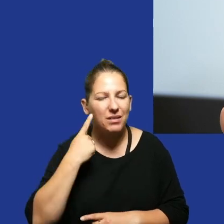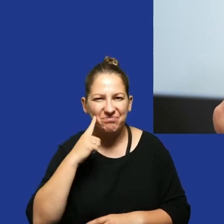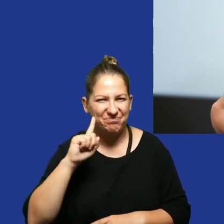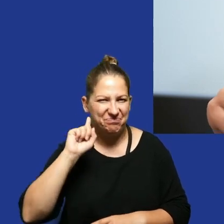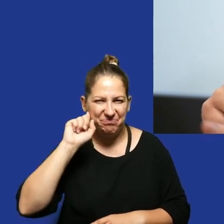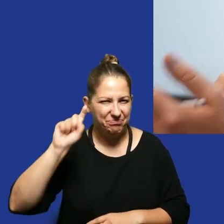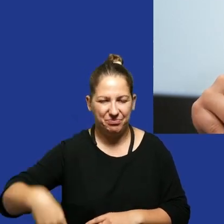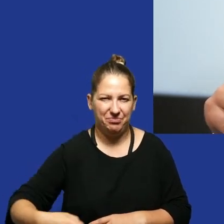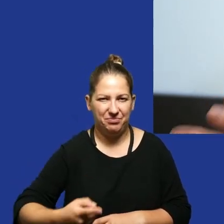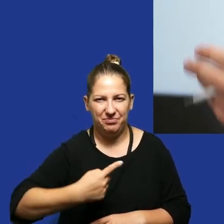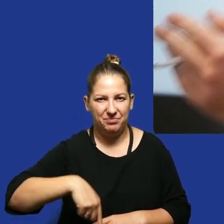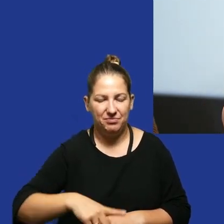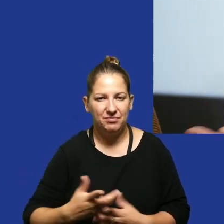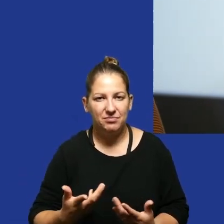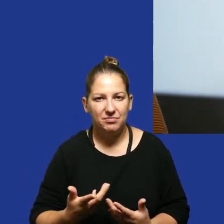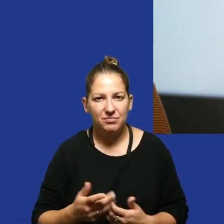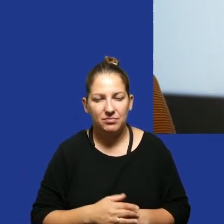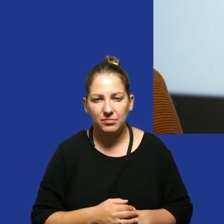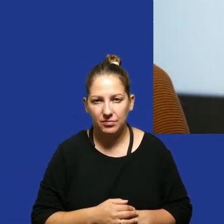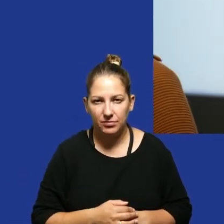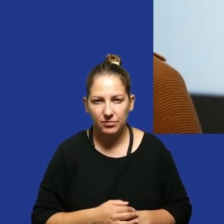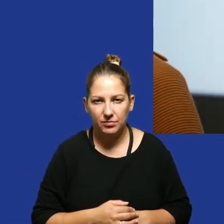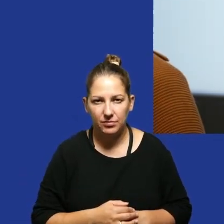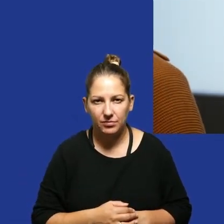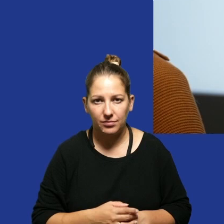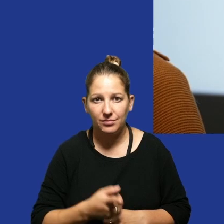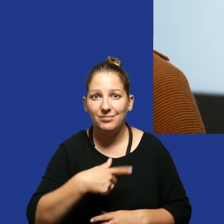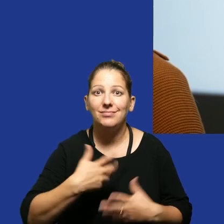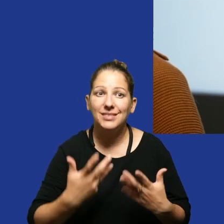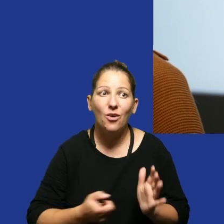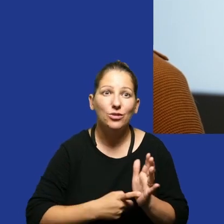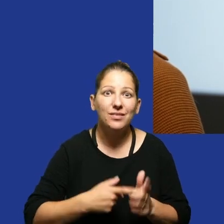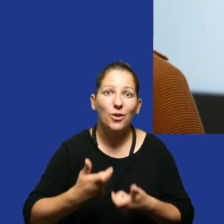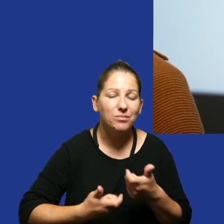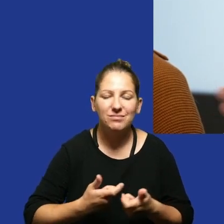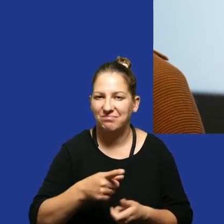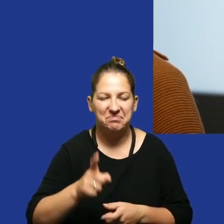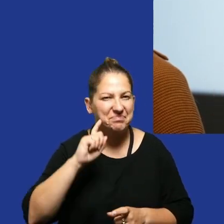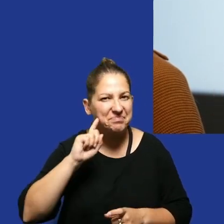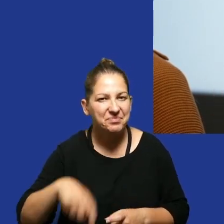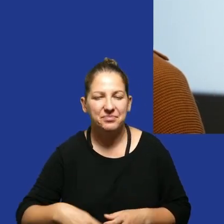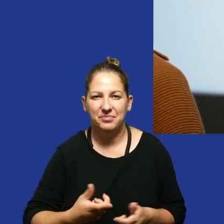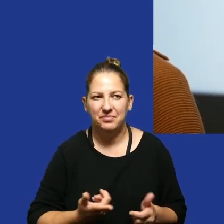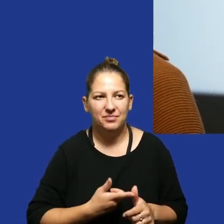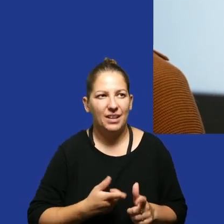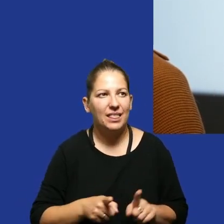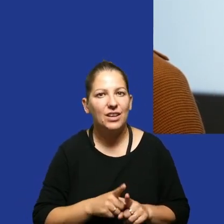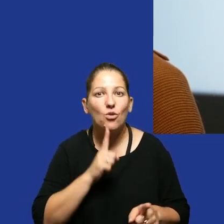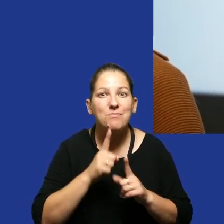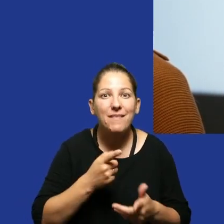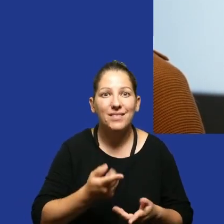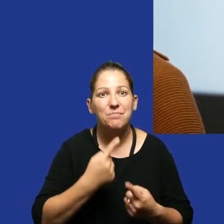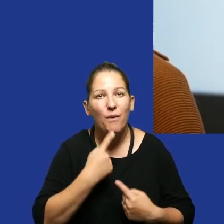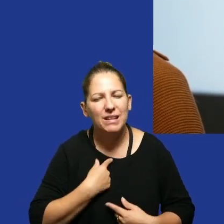Nawet nie po to, żeby przyznać nam rację, żeby zrobić to, czego byśmy oczekiwali, tylko po to, żeby na przykład z nami jakkolwiek rozmawiać,